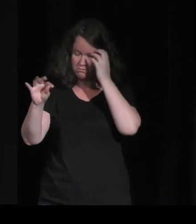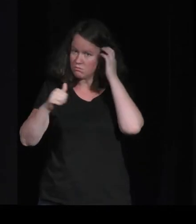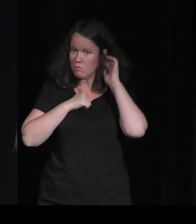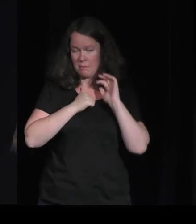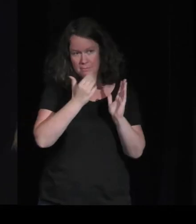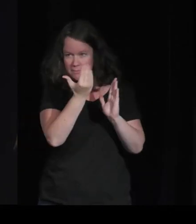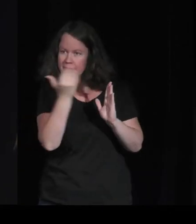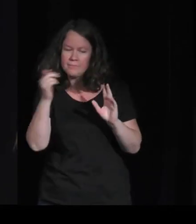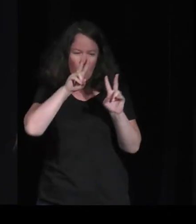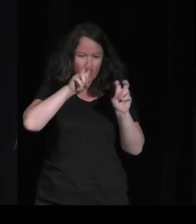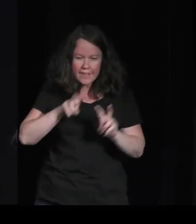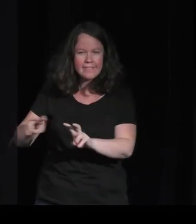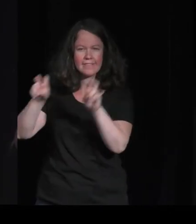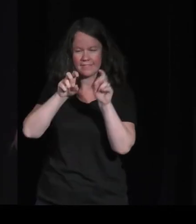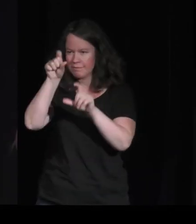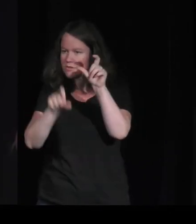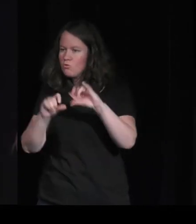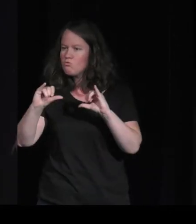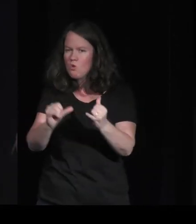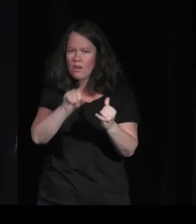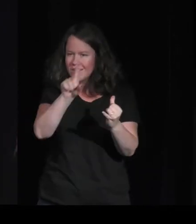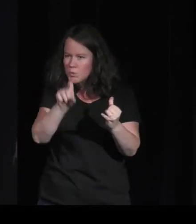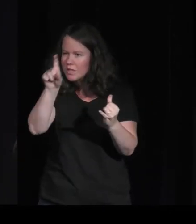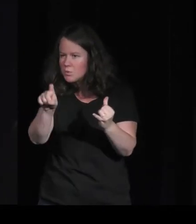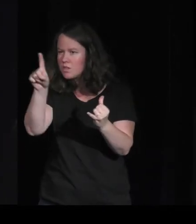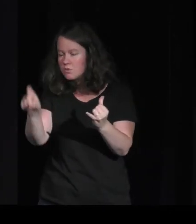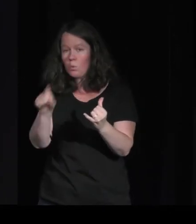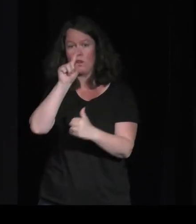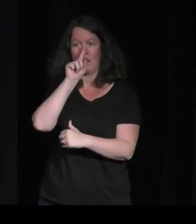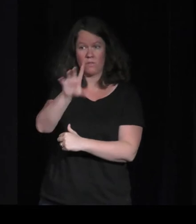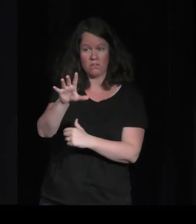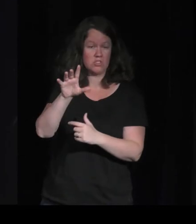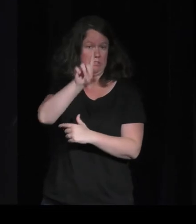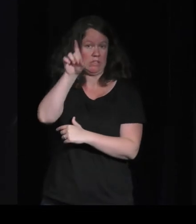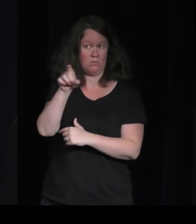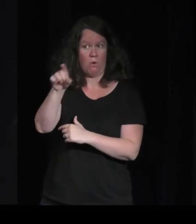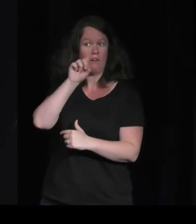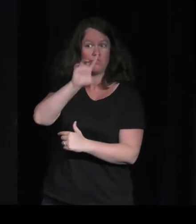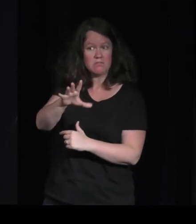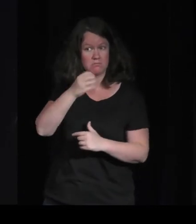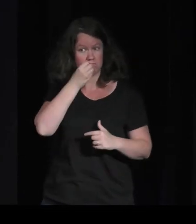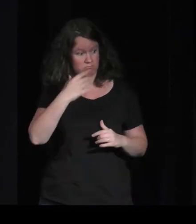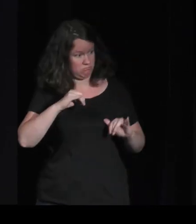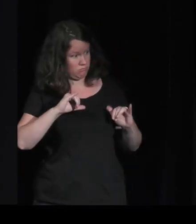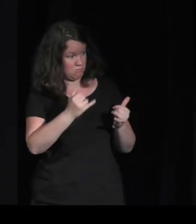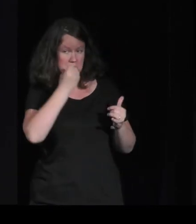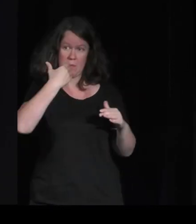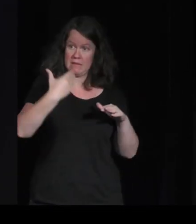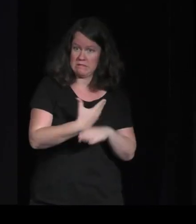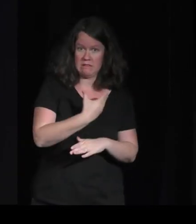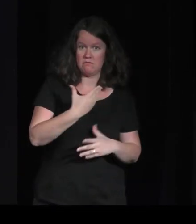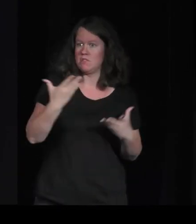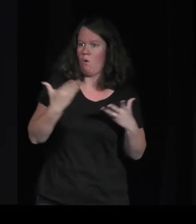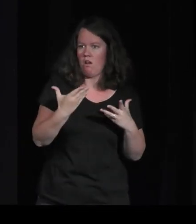j'en demandais de décrire ce que c'était qu'une bonne partie de jeu en fait. La question classique, on fait les sociologues du jeu, c'est quoi une bonne partie de jeu, c'est quoi une mauvaise soirée de jeu et tout ça.